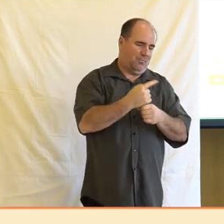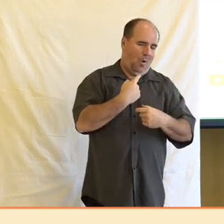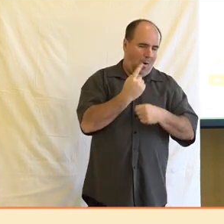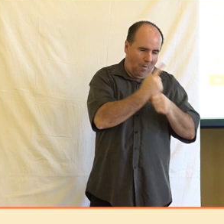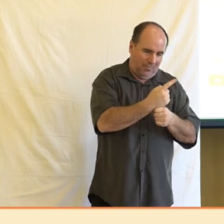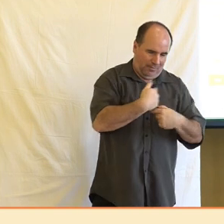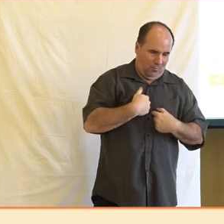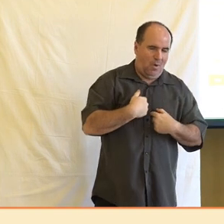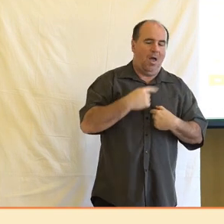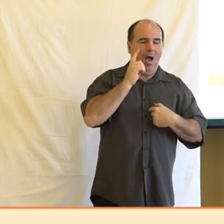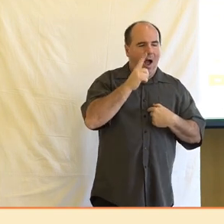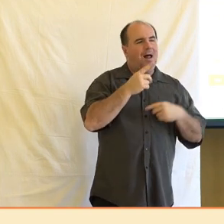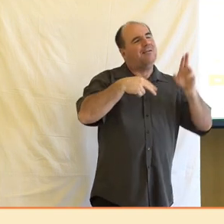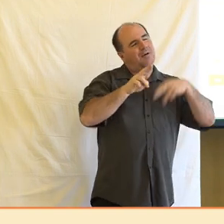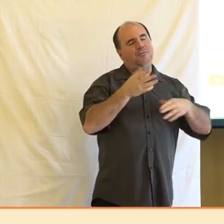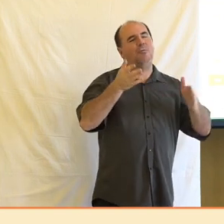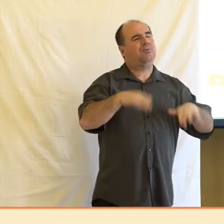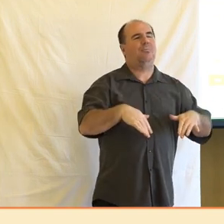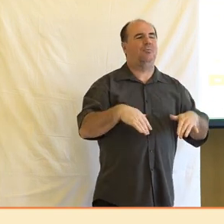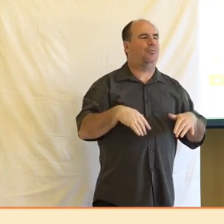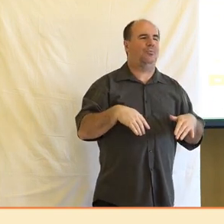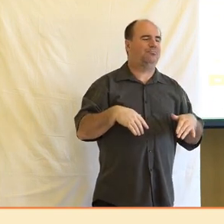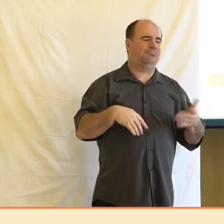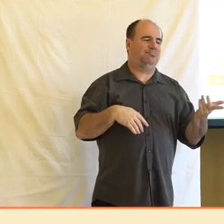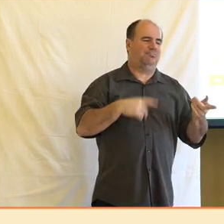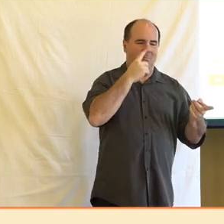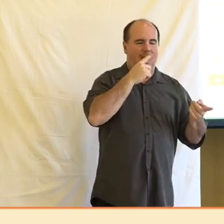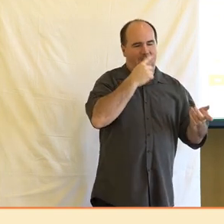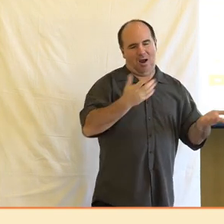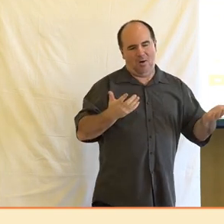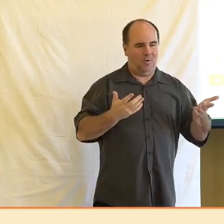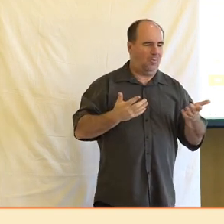většině případů pouze okrajově nebo částečně.